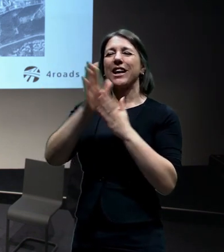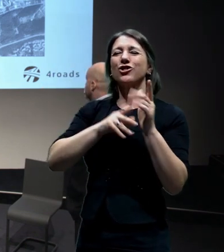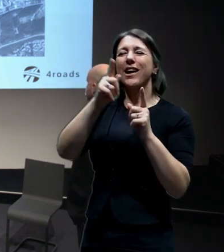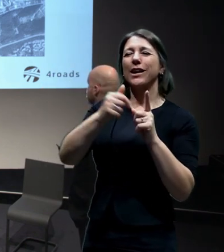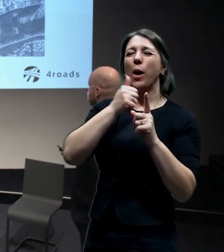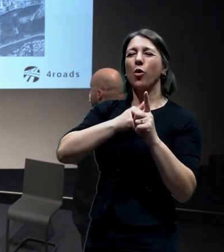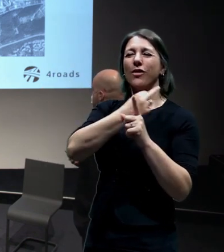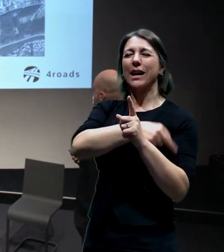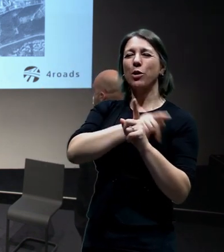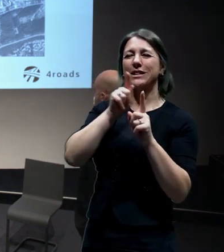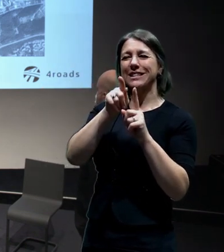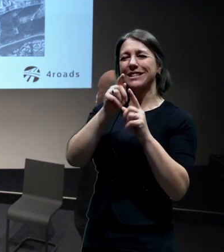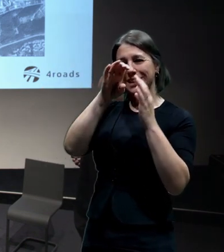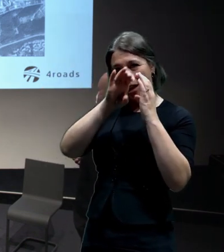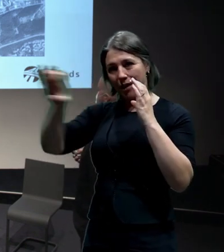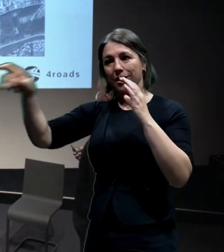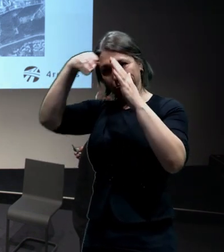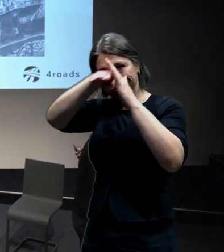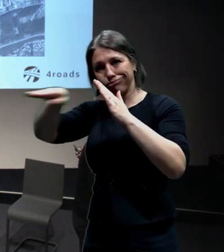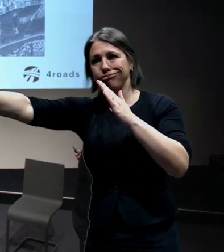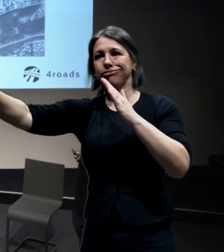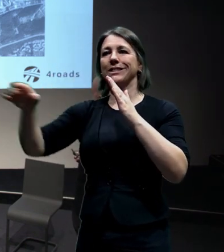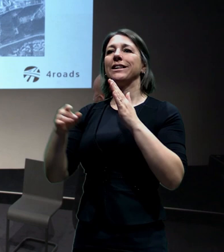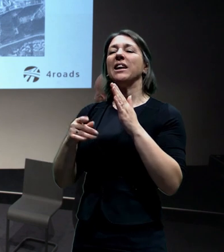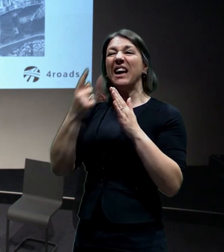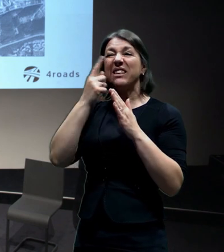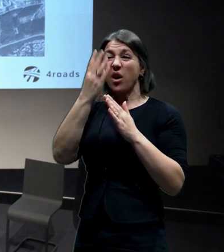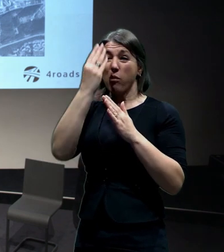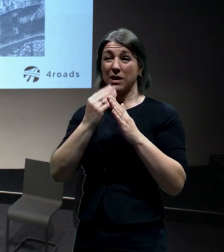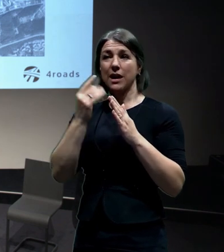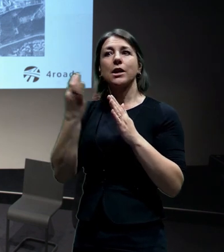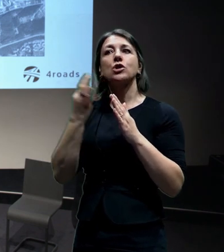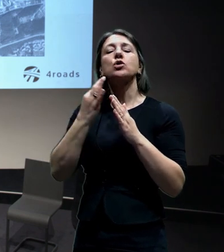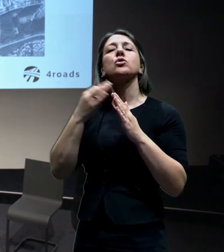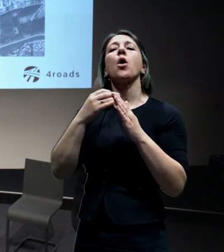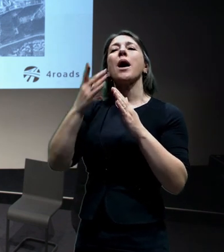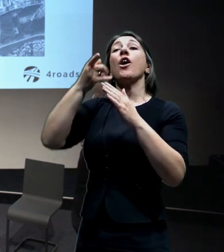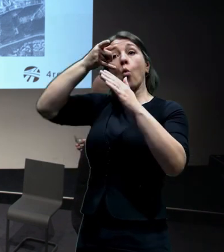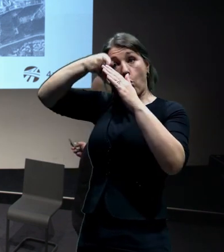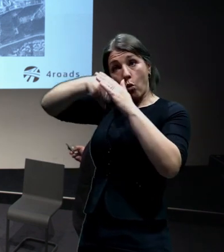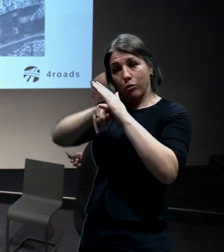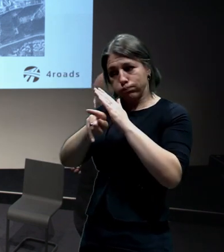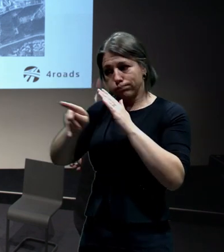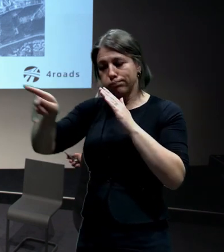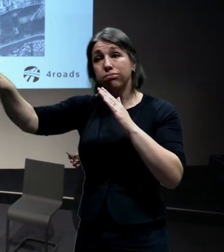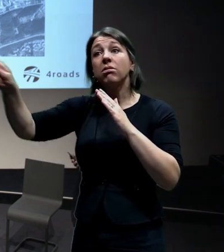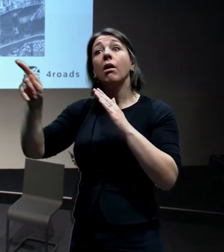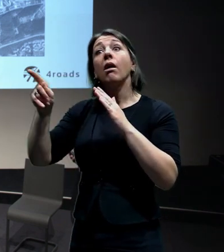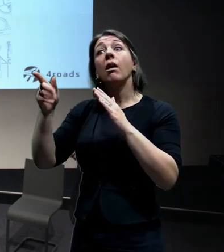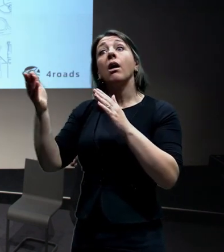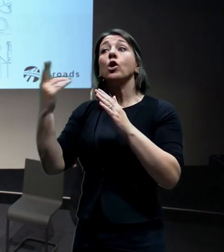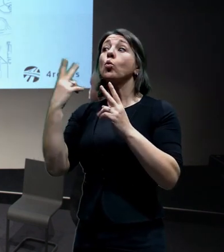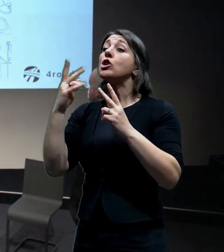Bulovka. Už na tomhle obrázku ukážu, že je zajímavé, kam až nám sahá Liberecká, za chvíli ukážu proč.